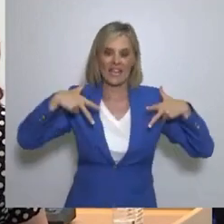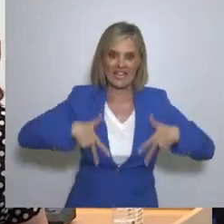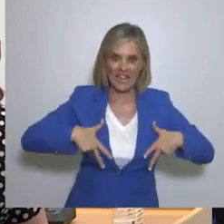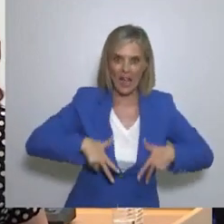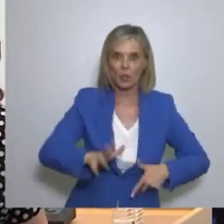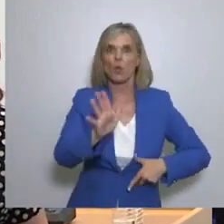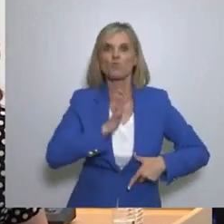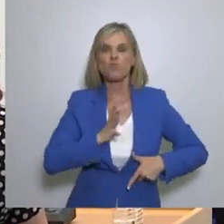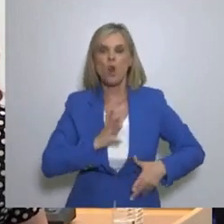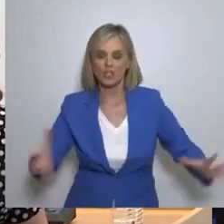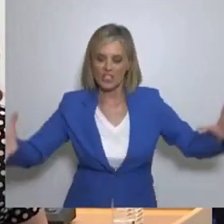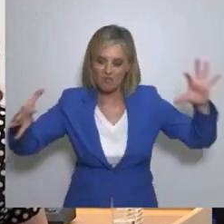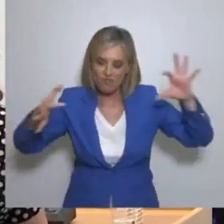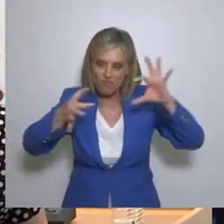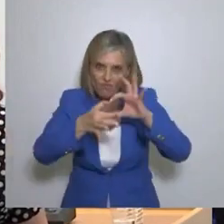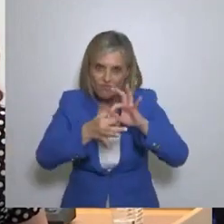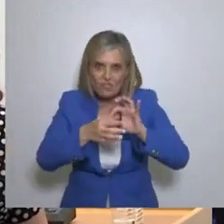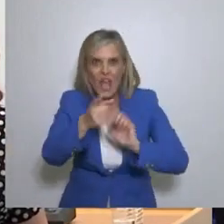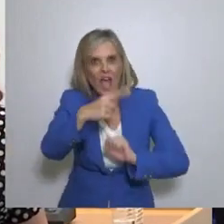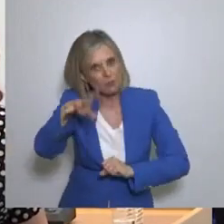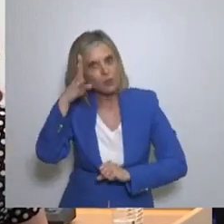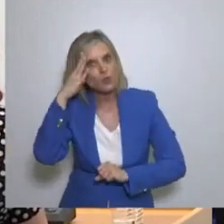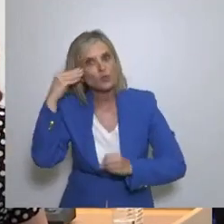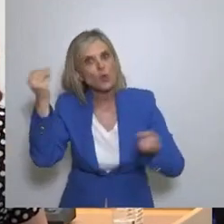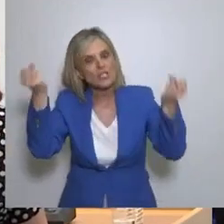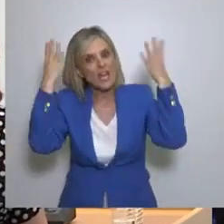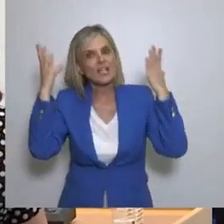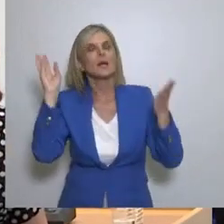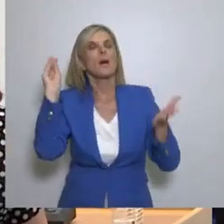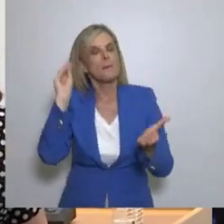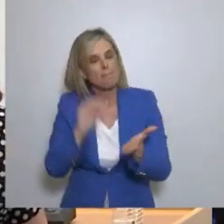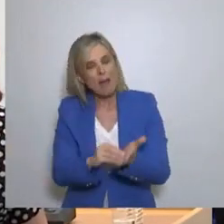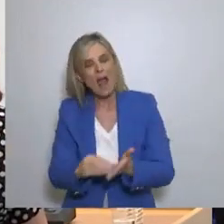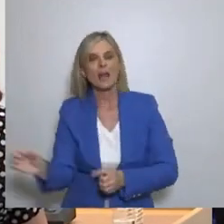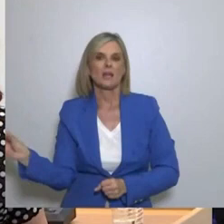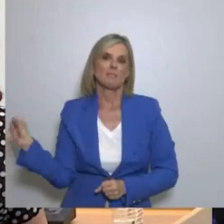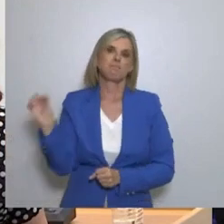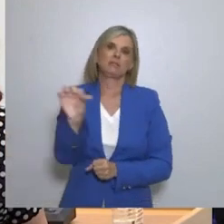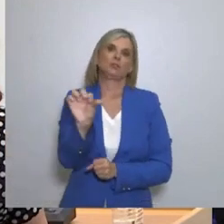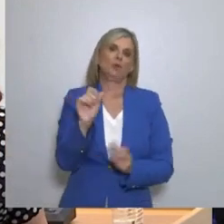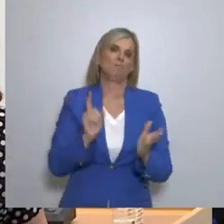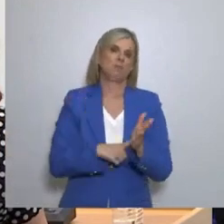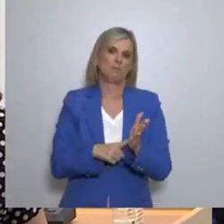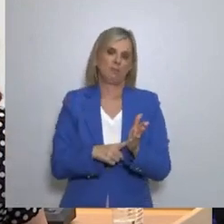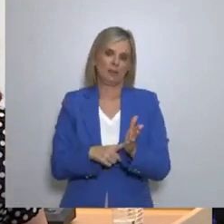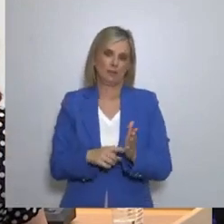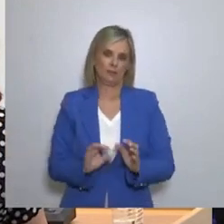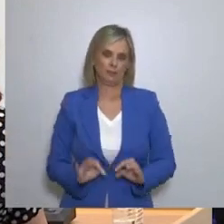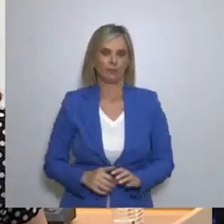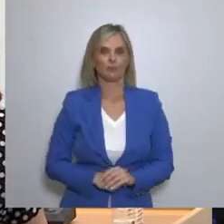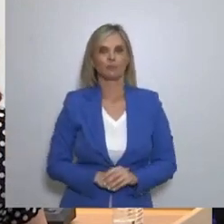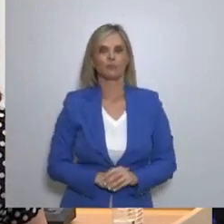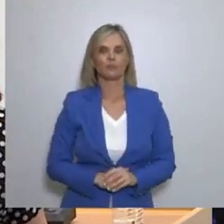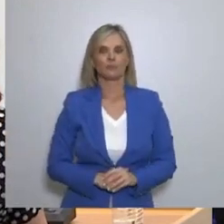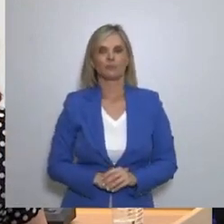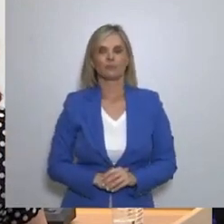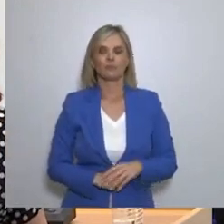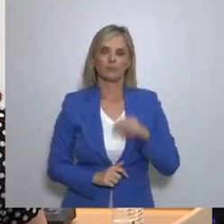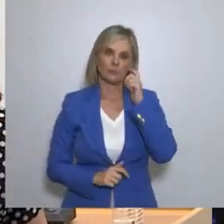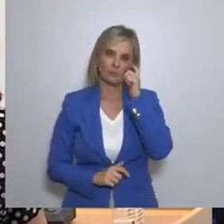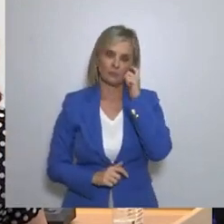αυτό Αυτό έχει ξεχαστεί από όλους τους ανθρώπους Και αυτό θα πρέπει να επανέλθει Και να γίνει κατανοητό Απ' την άλλη Βεβαίως